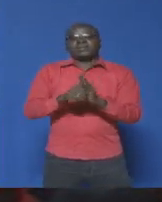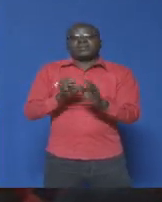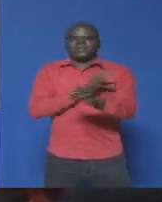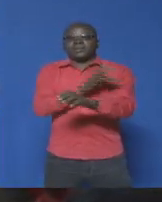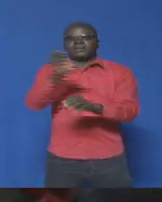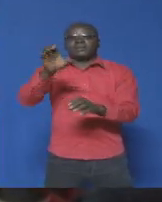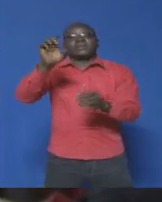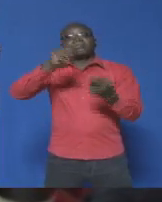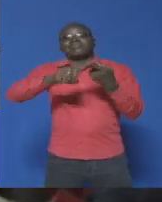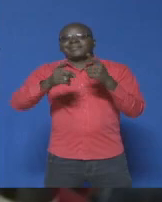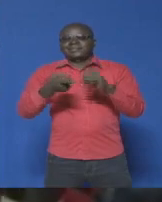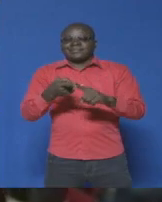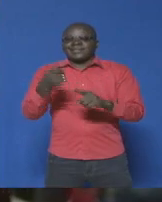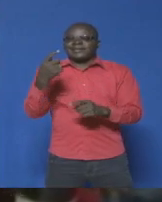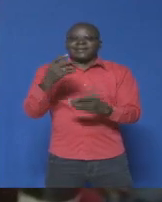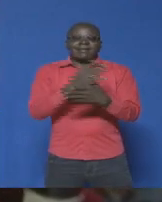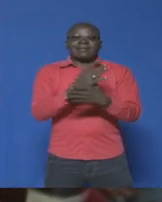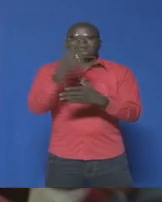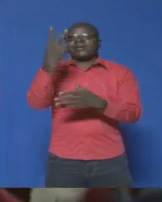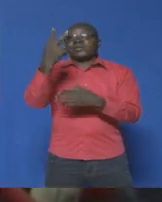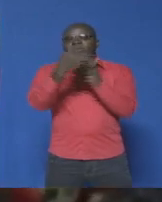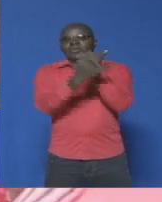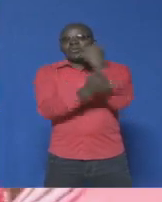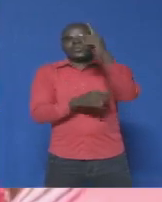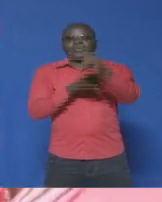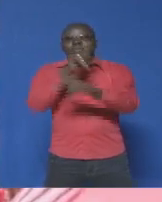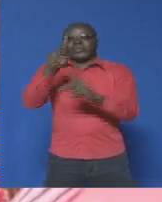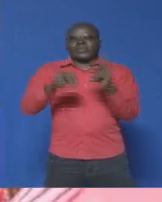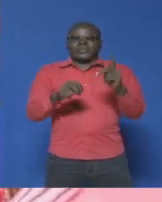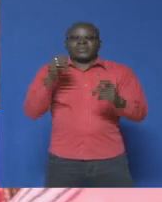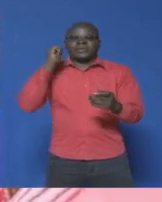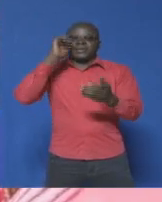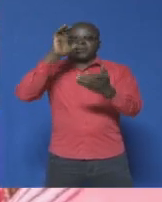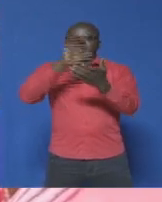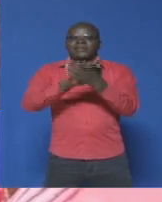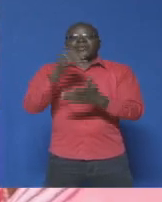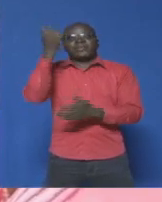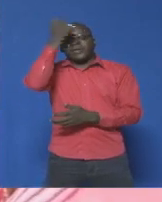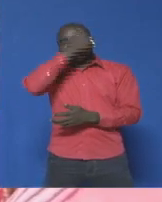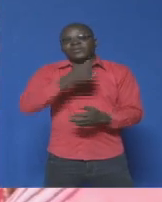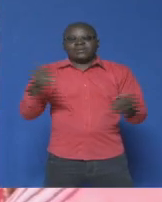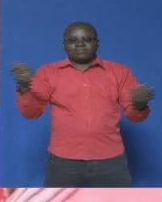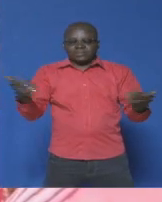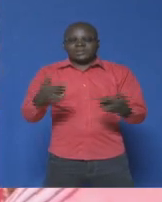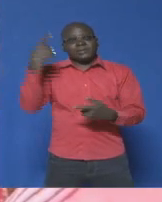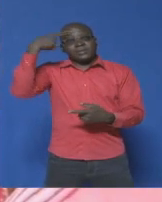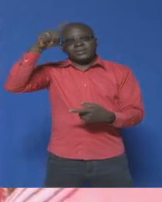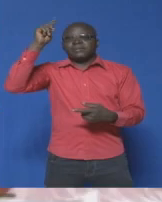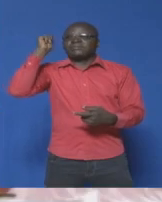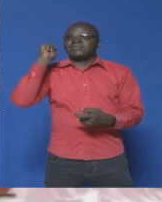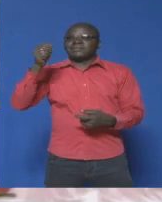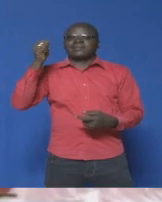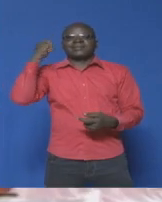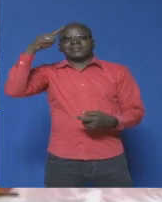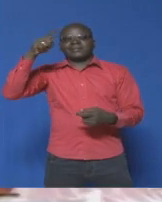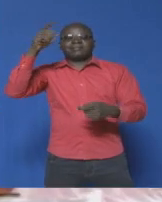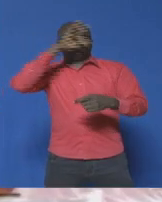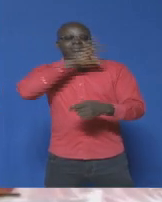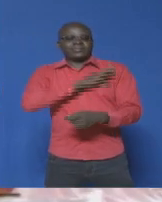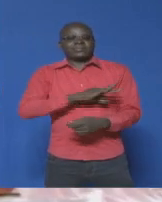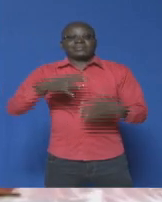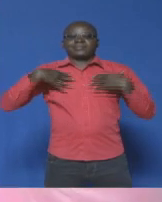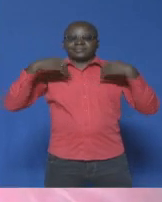'amitié entre les deux peuples. Et puis les sages-femmes d'Afrique qui sonnent la mobilisation sociale en faveur de la santé de la